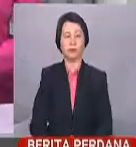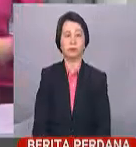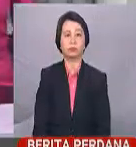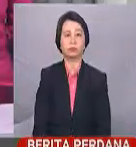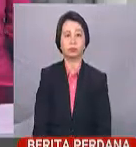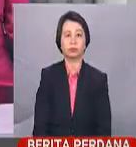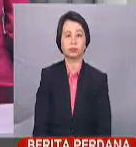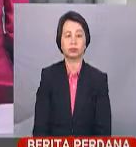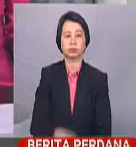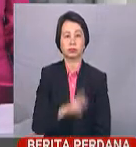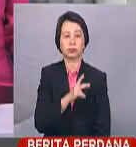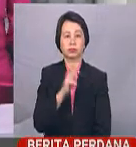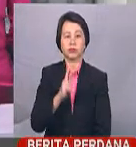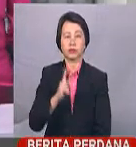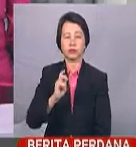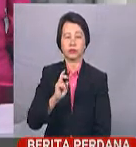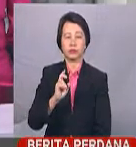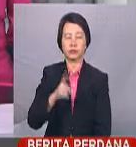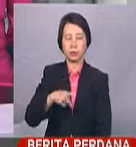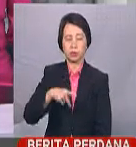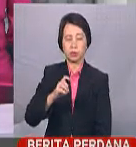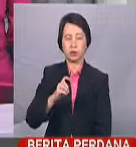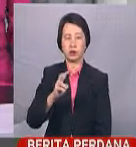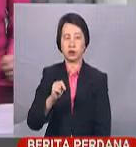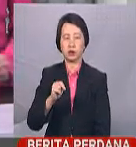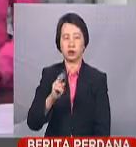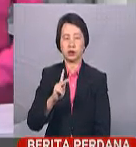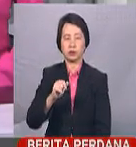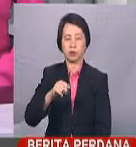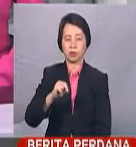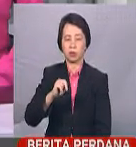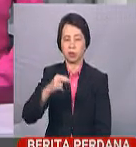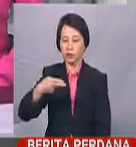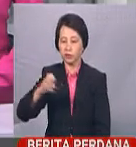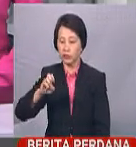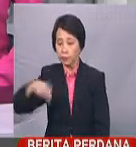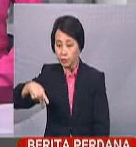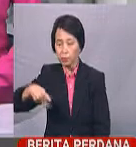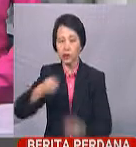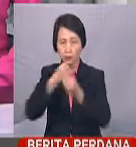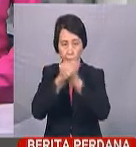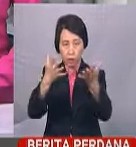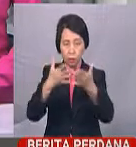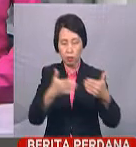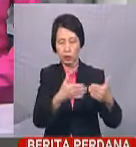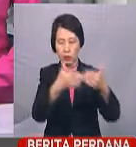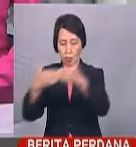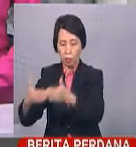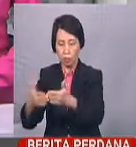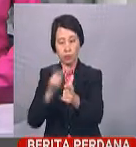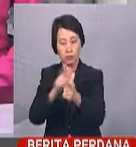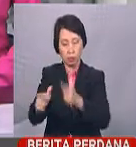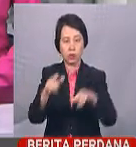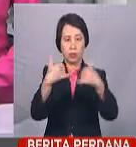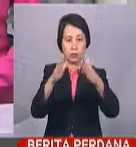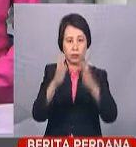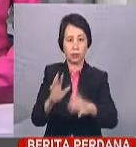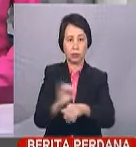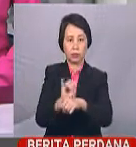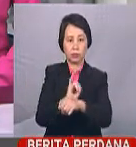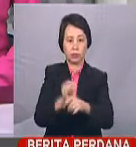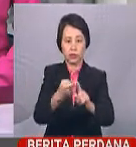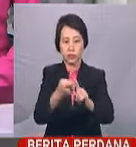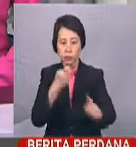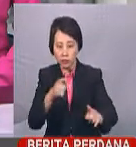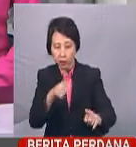Kementerian Perdagangan Dalam Negeri dan Hal Ehwal Pengguna KPDNHEP memaklumkan pelanjutan kebenaran kepada pemain industri yang